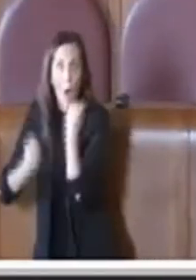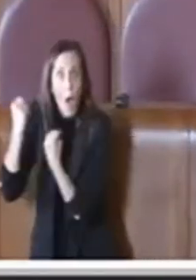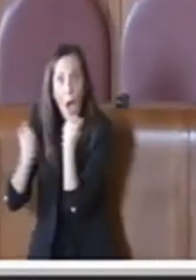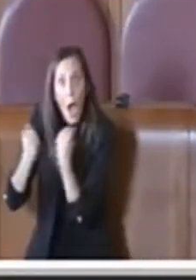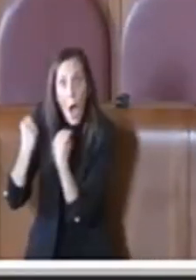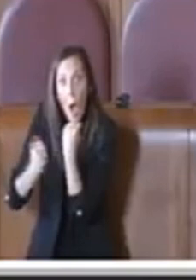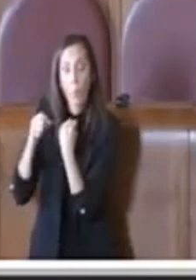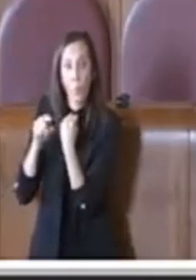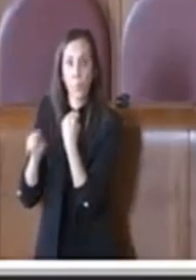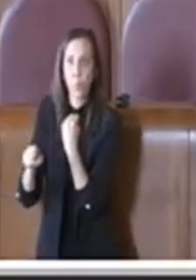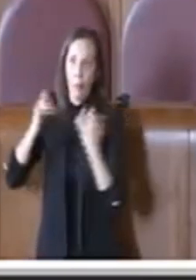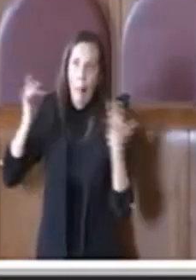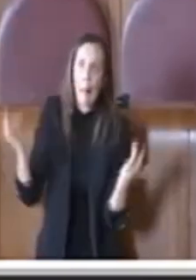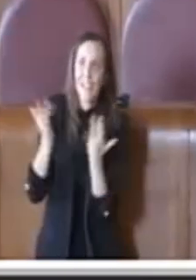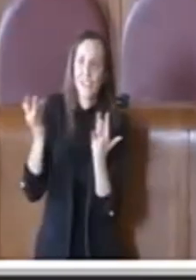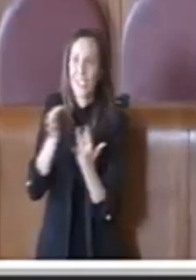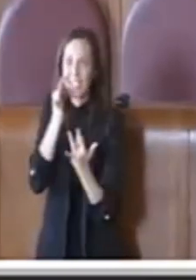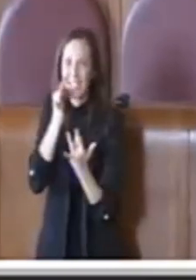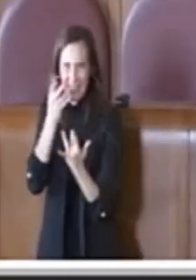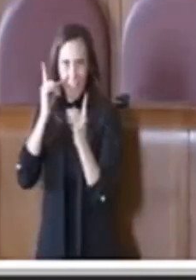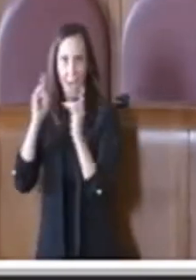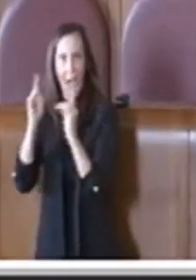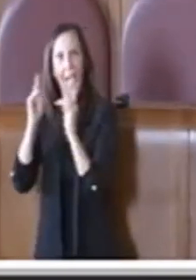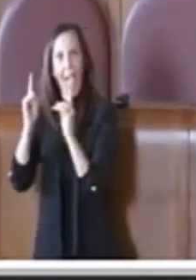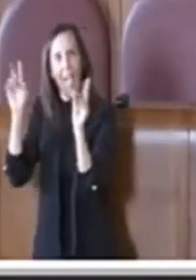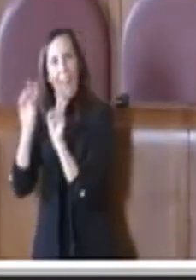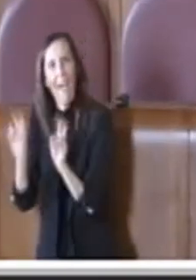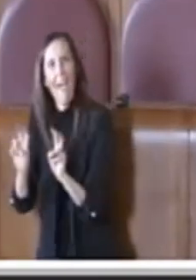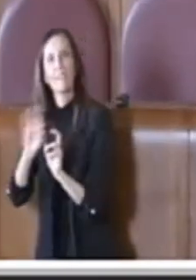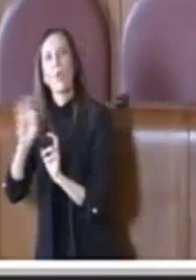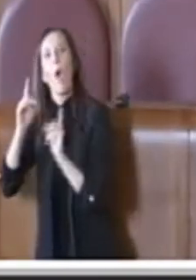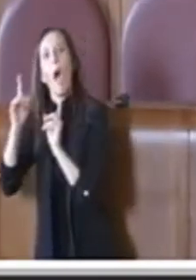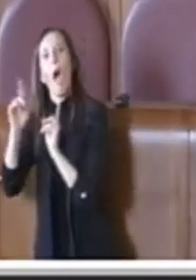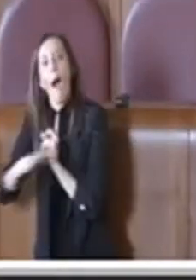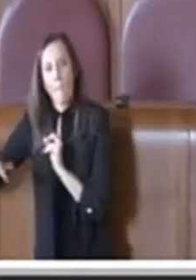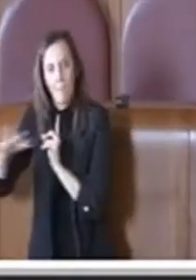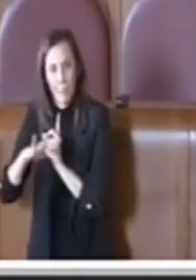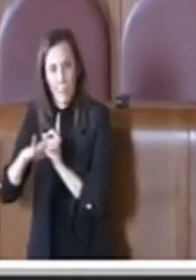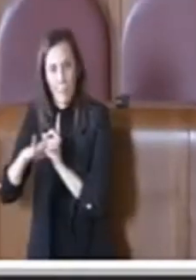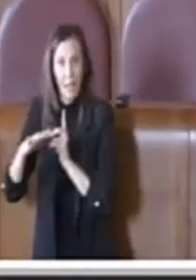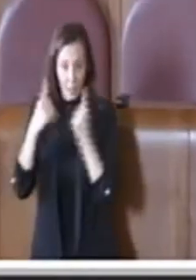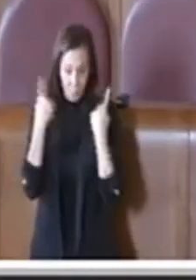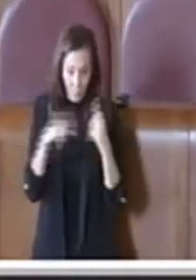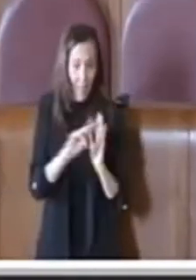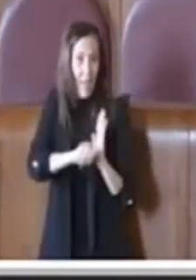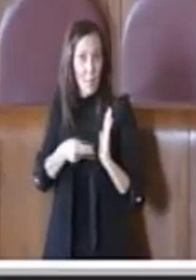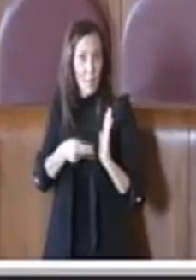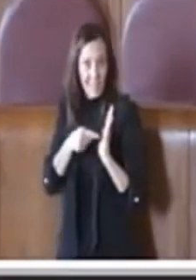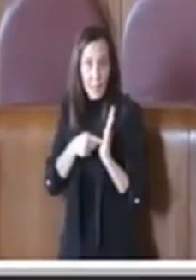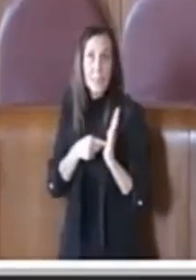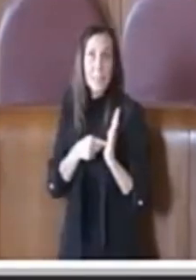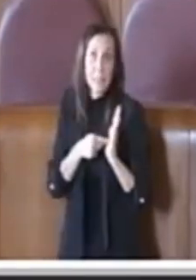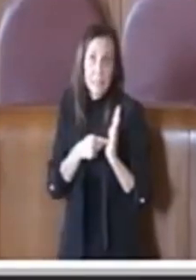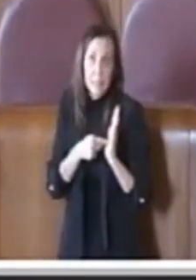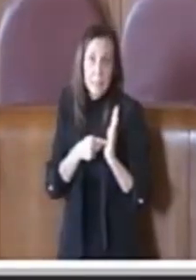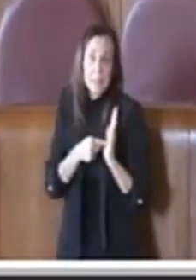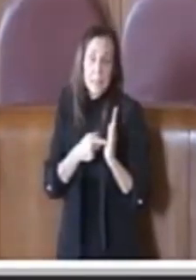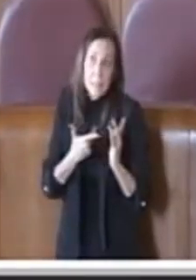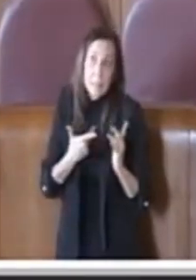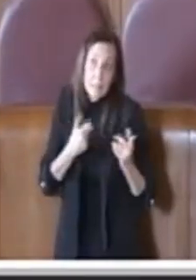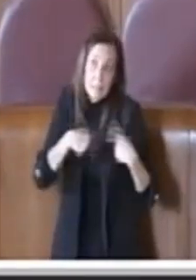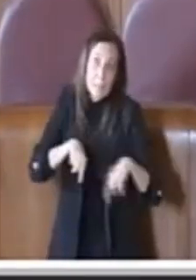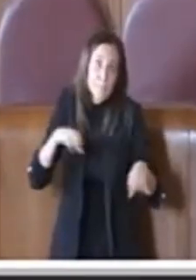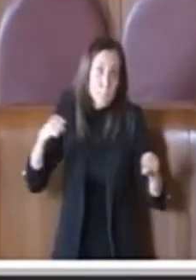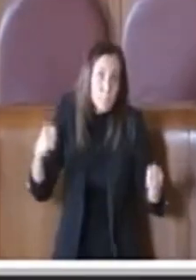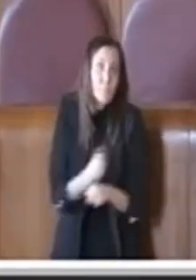mezzo, diciamo, leggero. Perciò, in sostanza, noi su questo emendamento dobbiamo soltanto che purtroppo votare no, ma